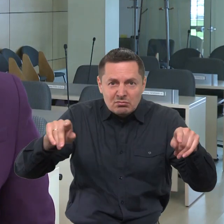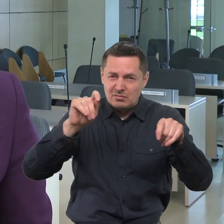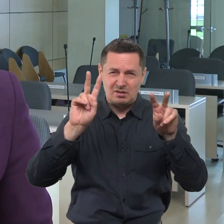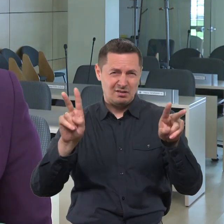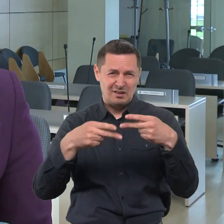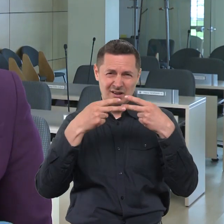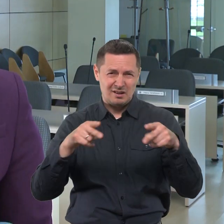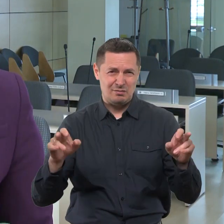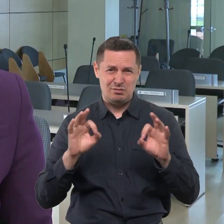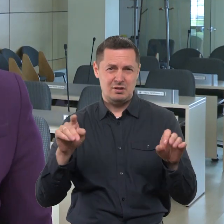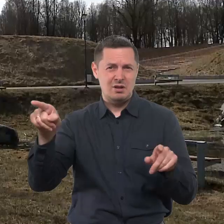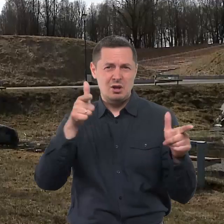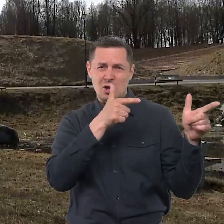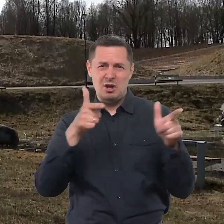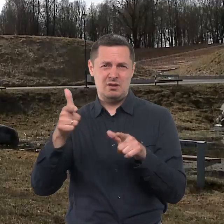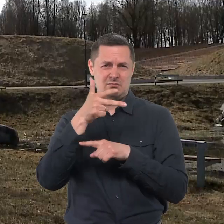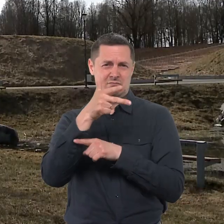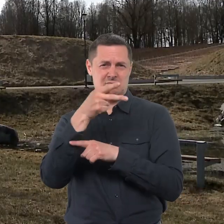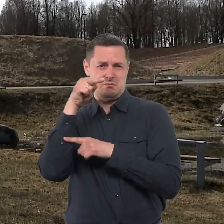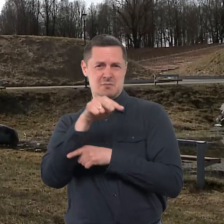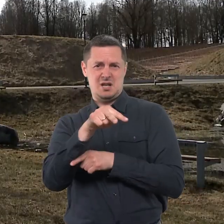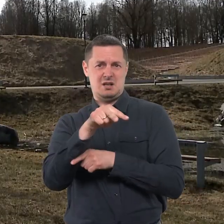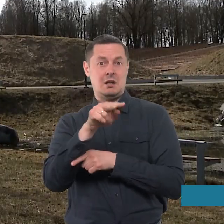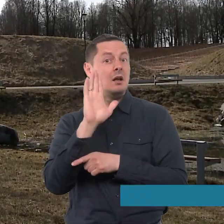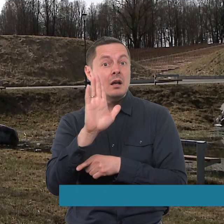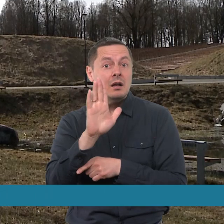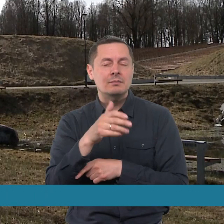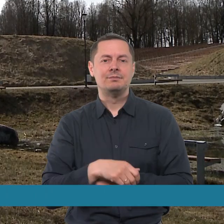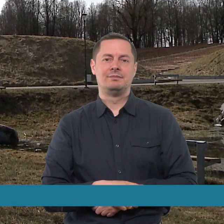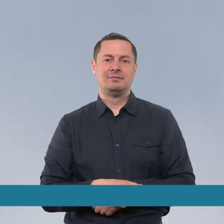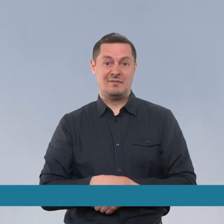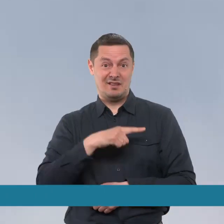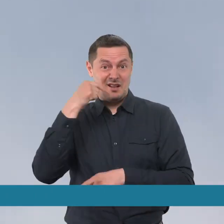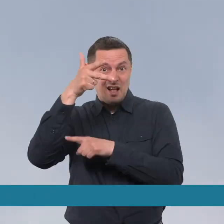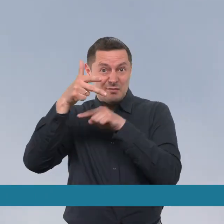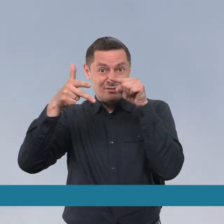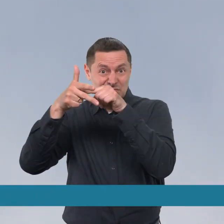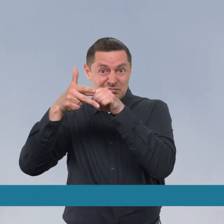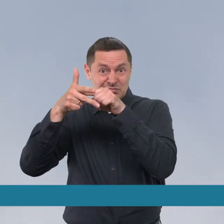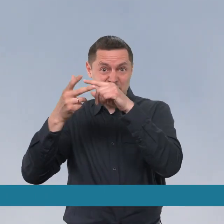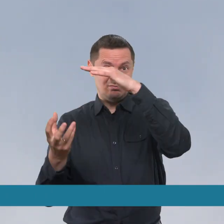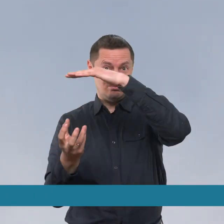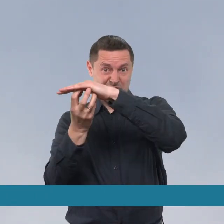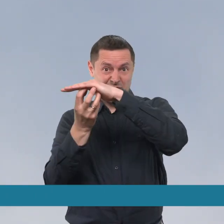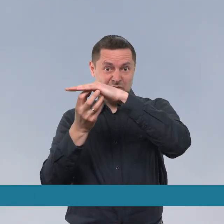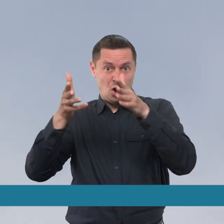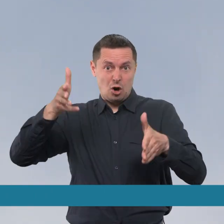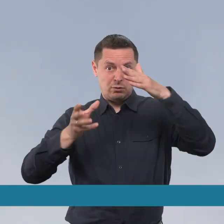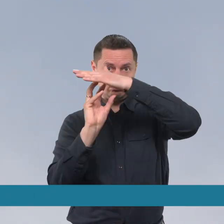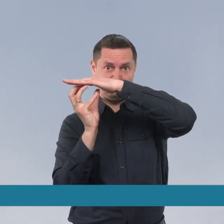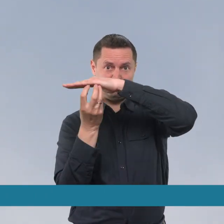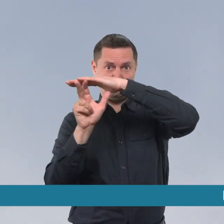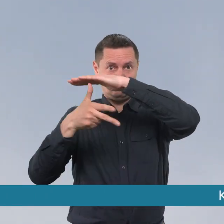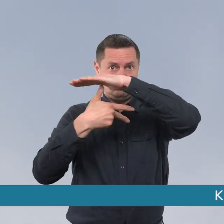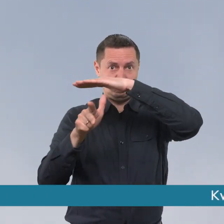žmogaus, o tai gali atlikti kameros. Svarbu pažymėti, kad daugelie kamerų yra instaliuoti analitikos modeliai. Tai reiškia, kad reikia daug